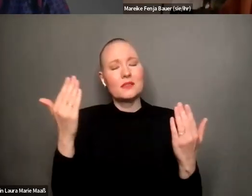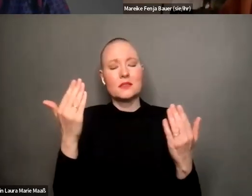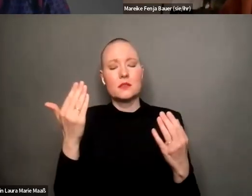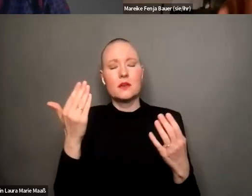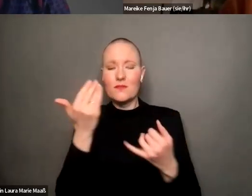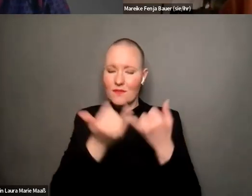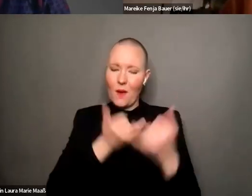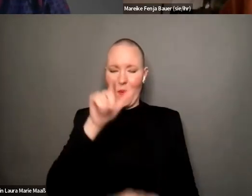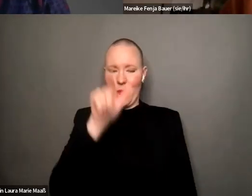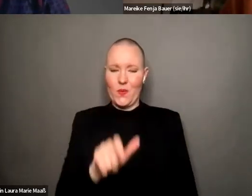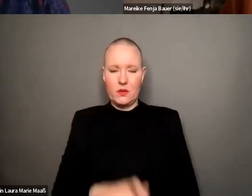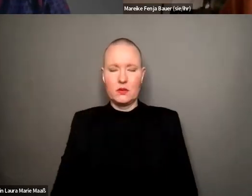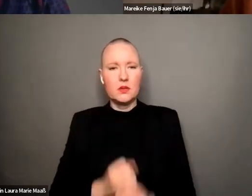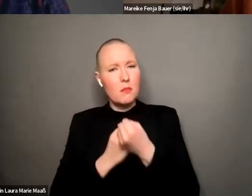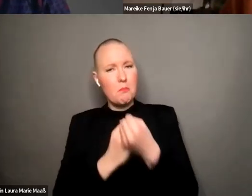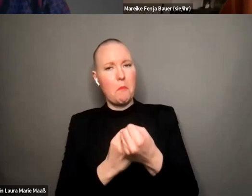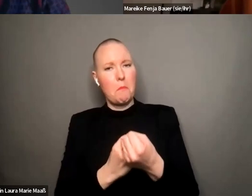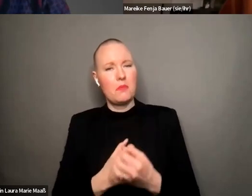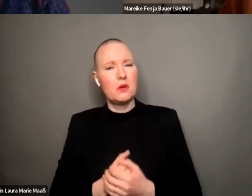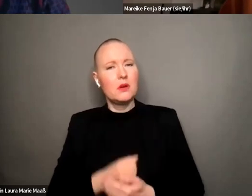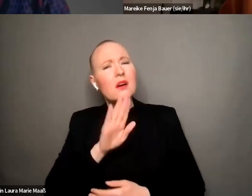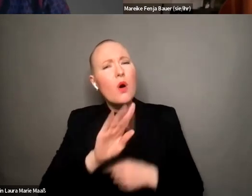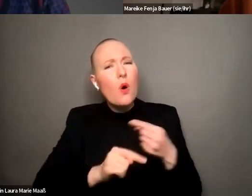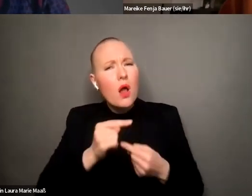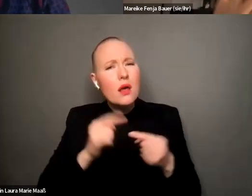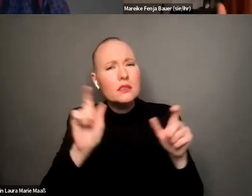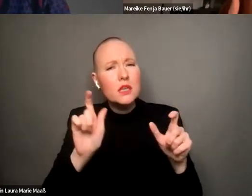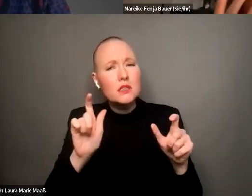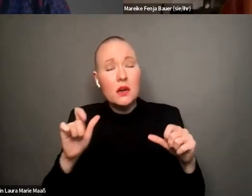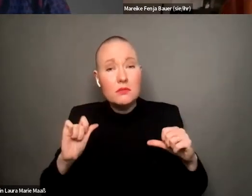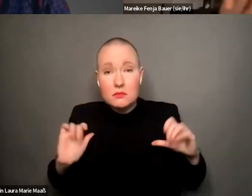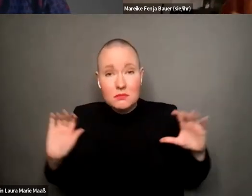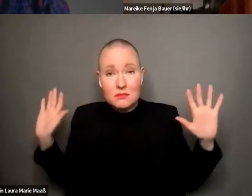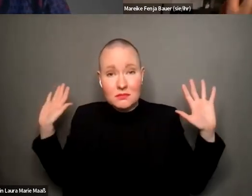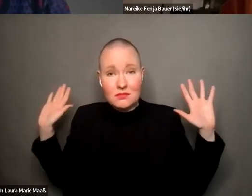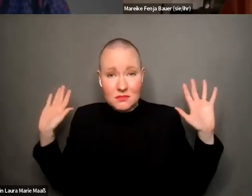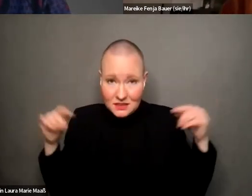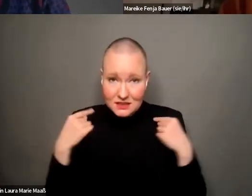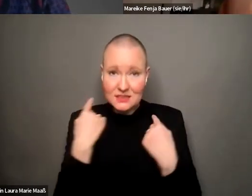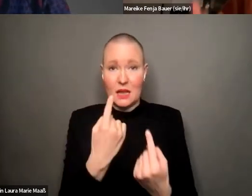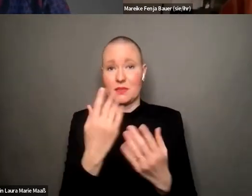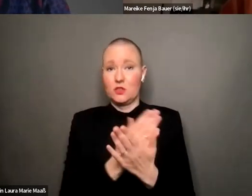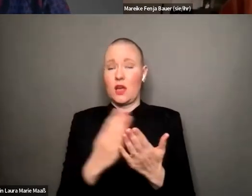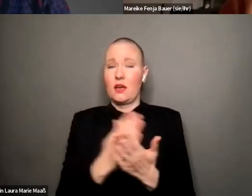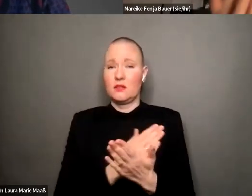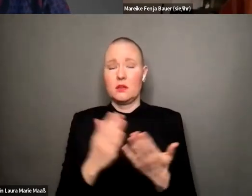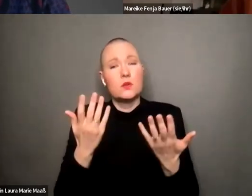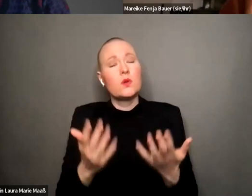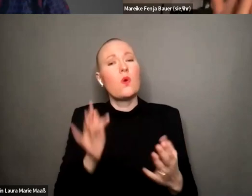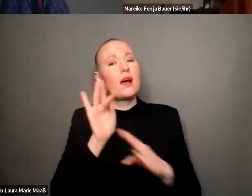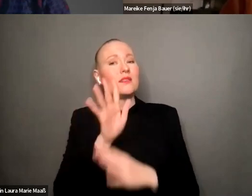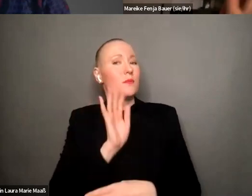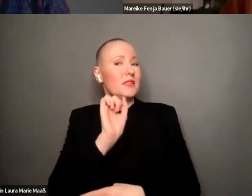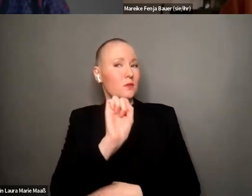positioniert sind zu stärken innerhalb der gesellschaft und das sozusagen wird vom antifeminismus ja negiert und tatsächlich